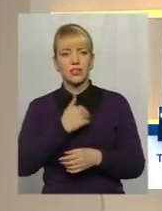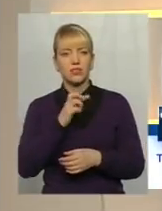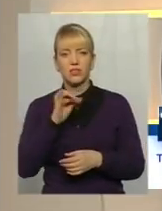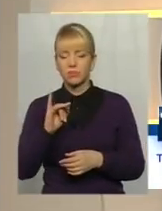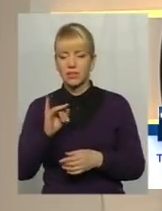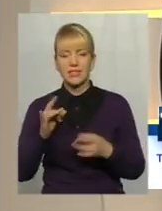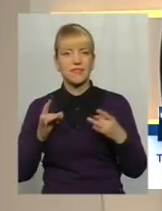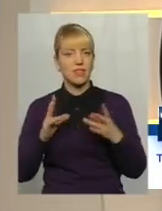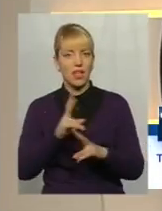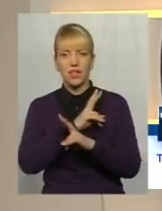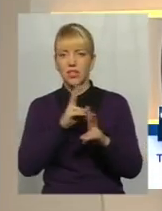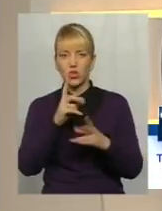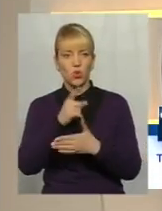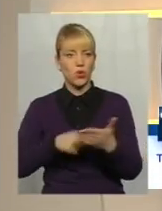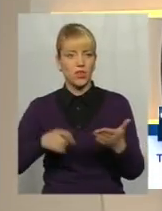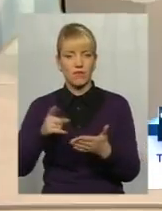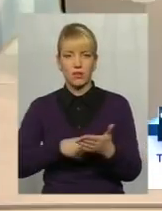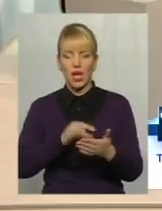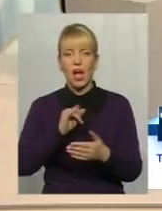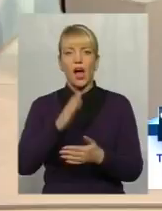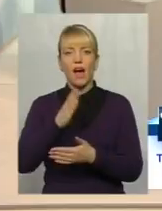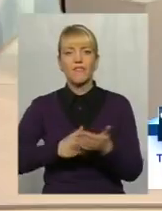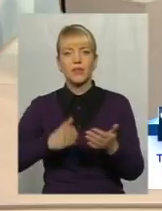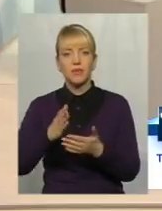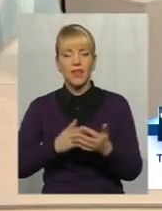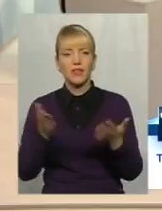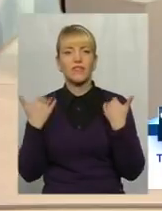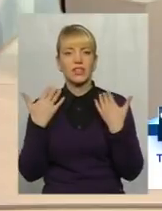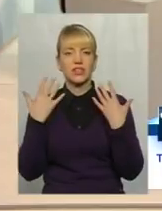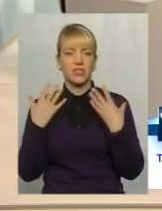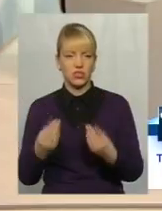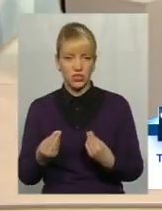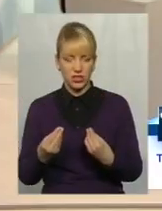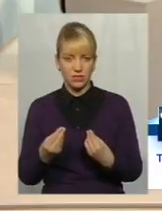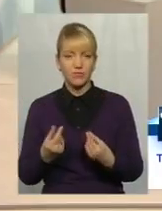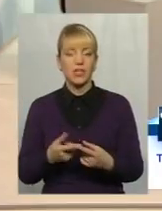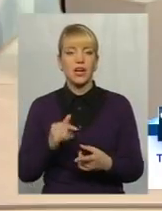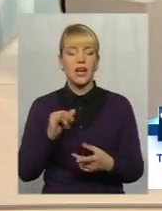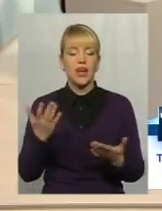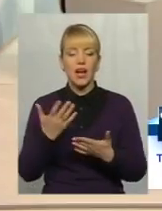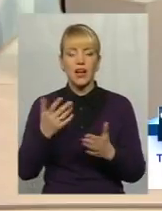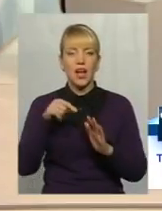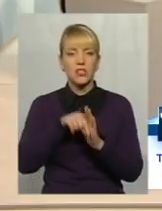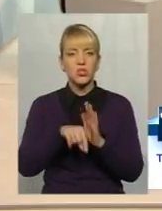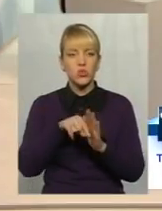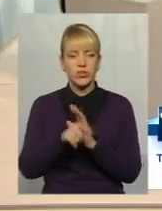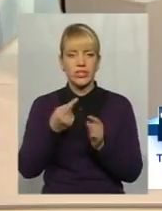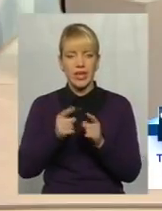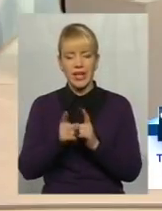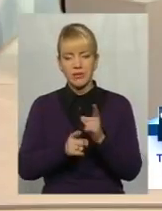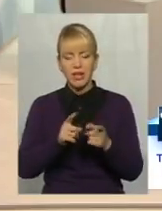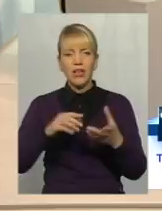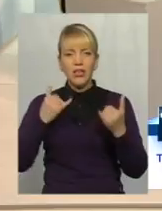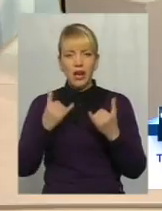свята ніхто не відміняє, а відміняють вихідні. Яка суть цієї зміни зараз і як